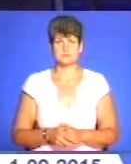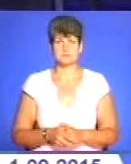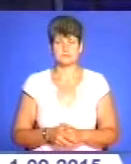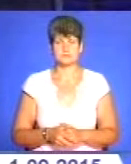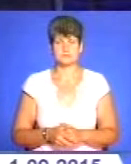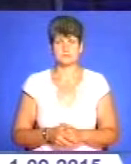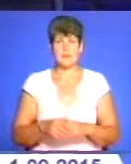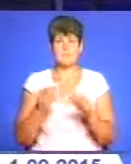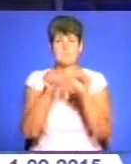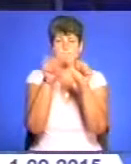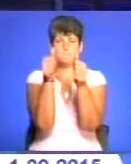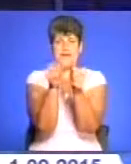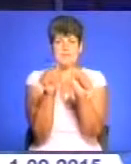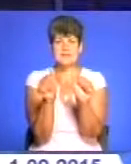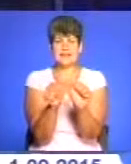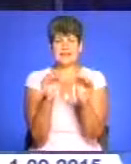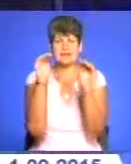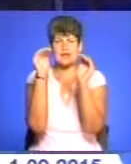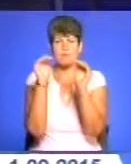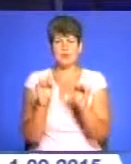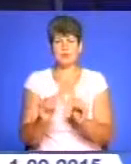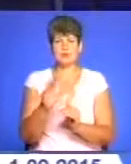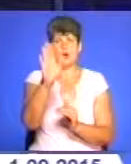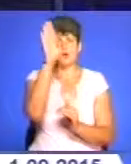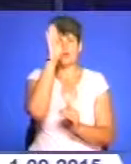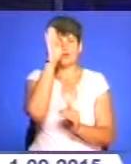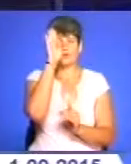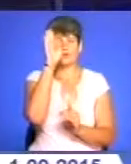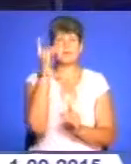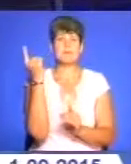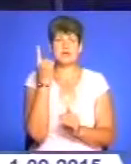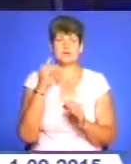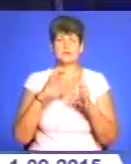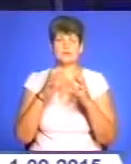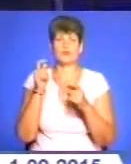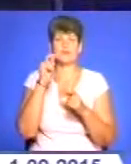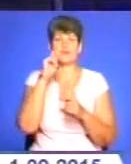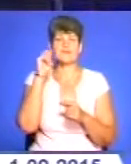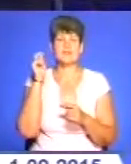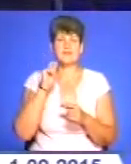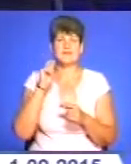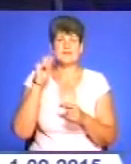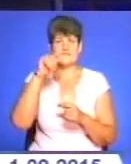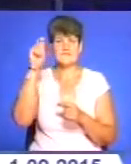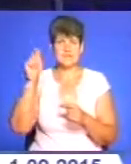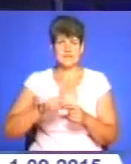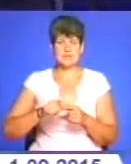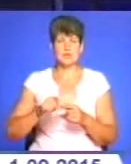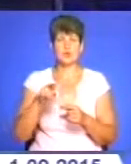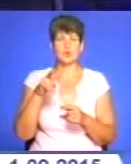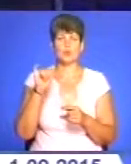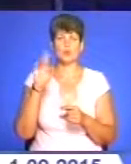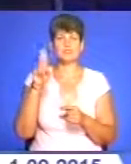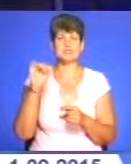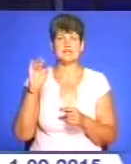Пам'ятник наймолодшому війковий першостової війни відкрили у Тернополі. Славко Луцишин був уродженцем Тернополя, а його дитинство